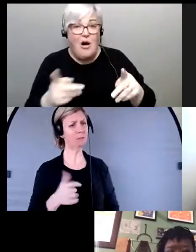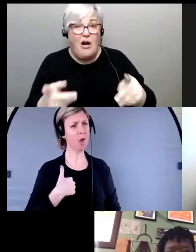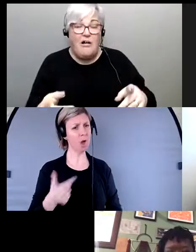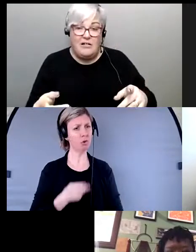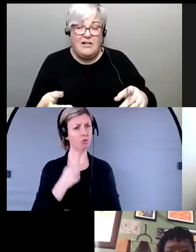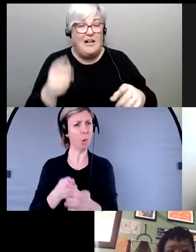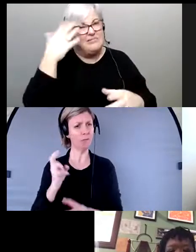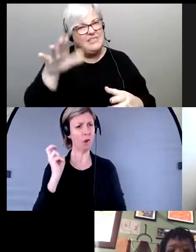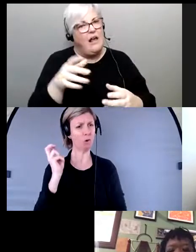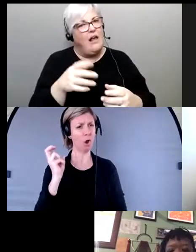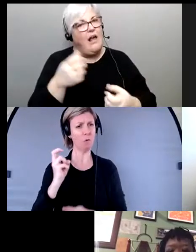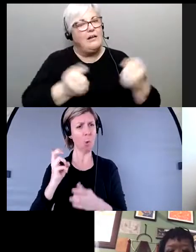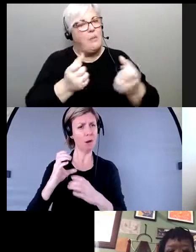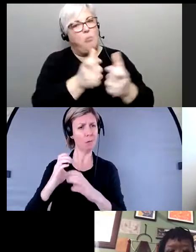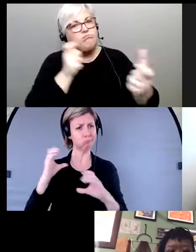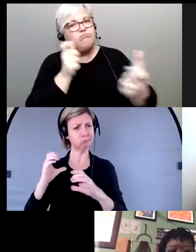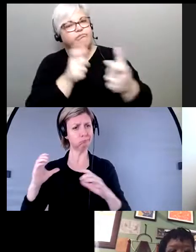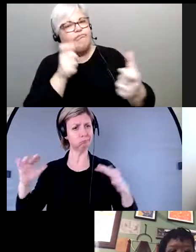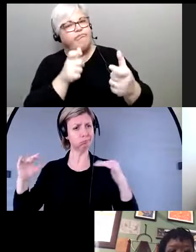voit dont on parlait peut-être ne savaient pas